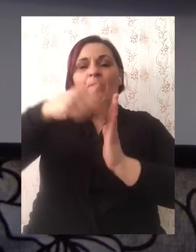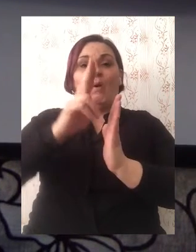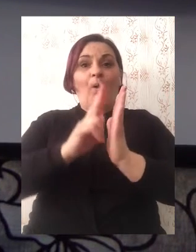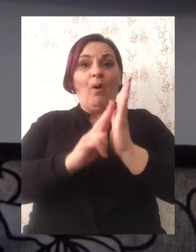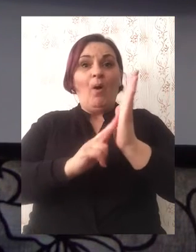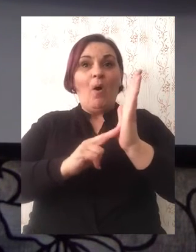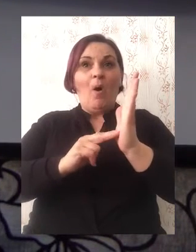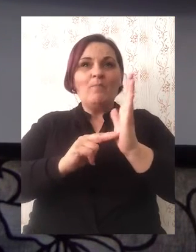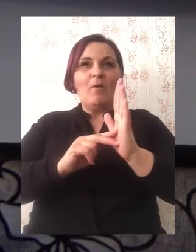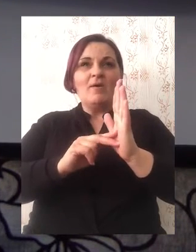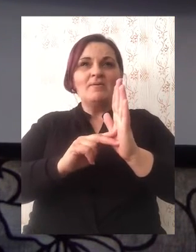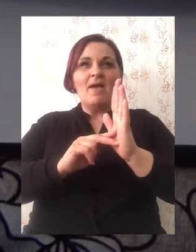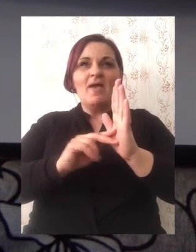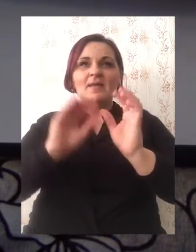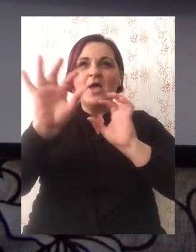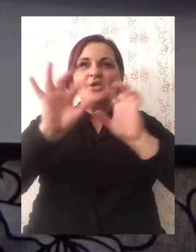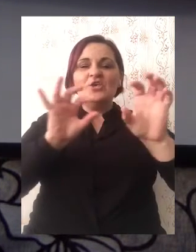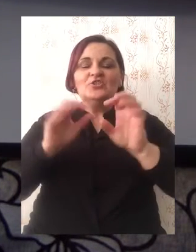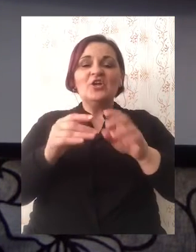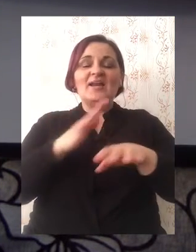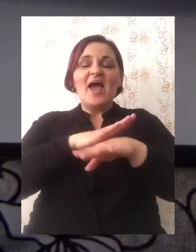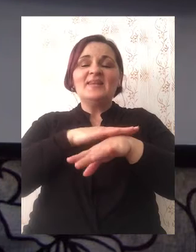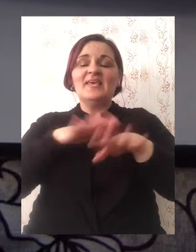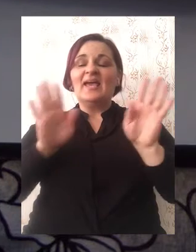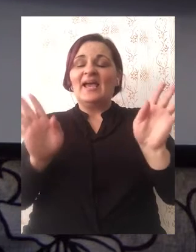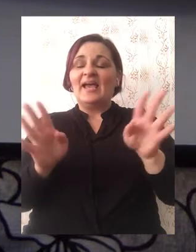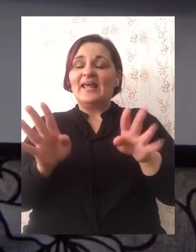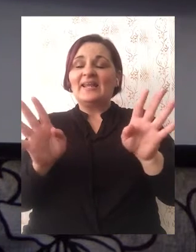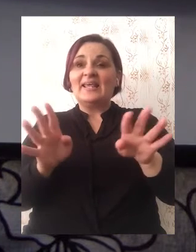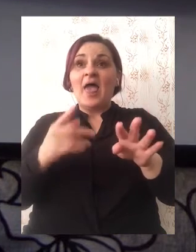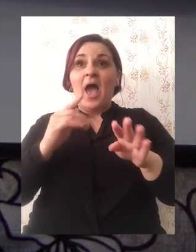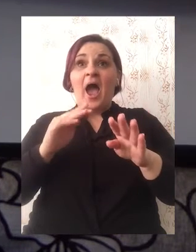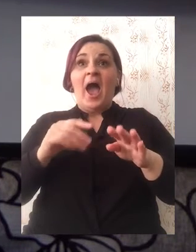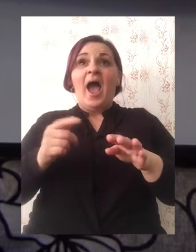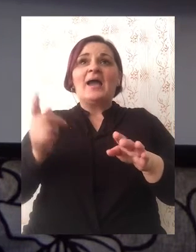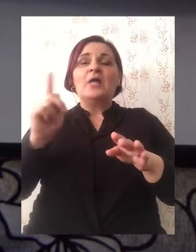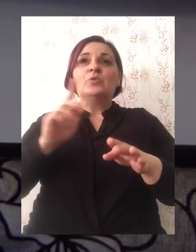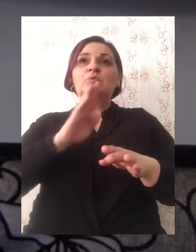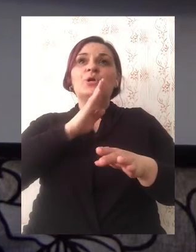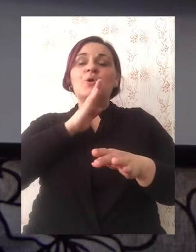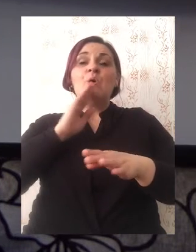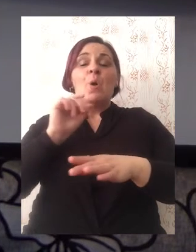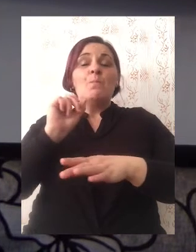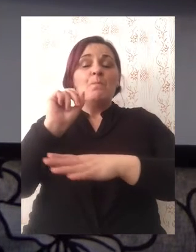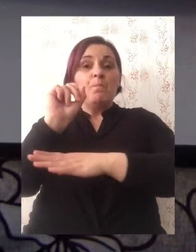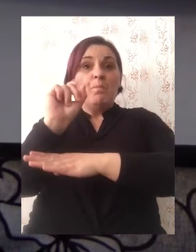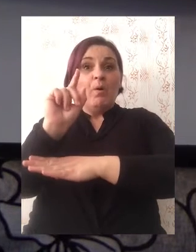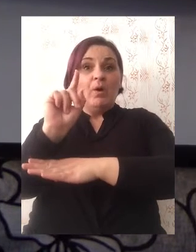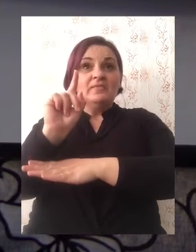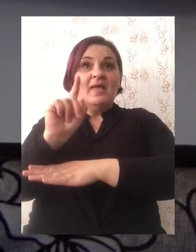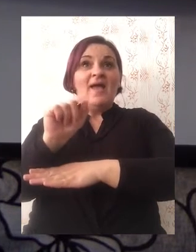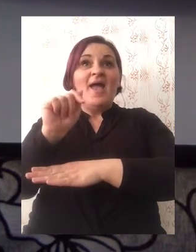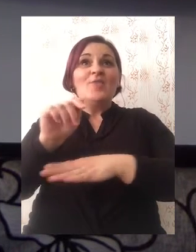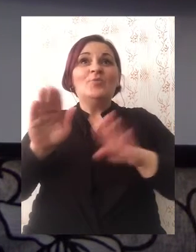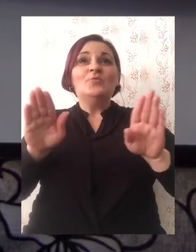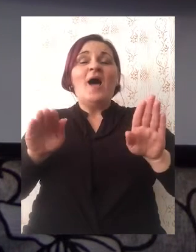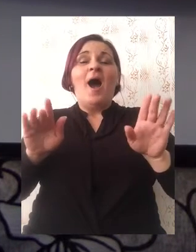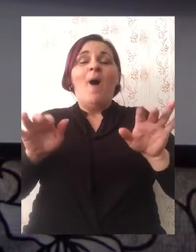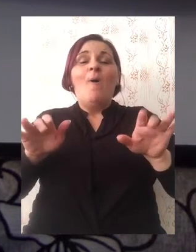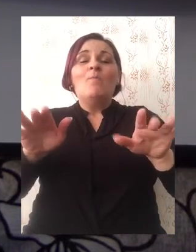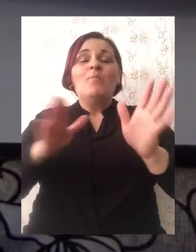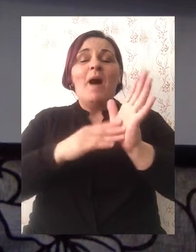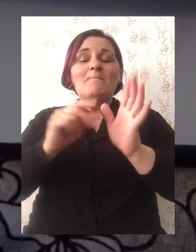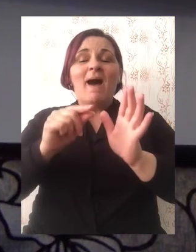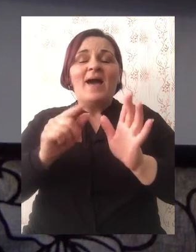i išaranih krila. Kada se približi podnje, u to doba Bubamara odlazi na